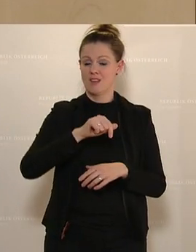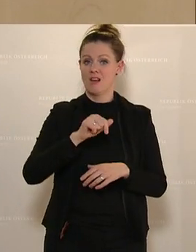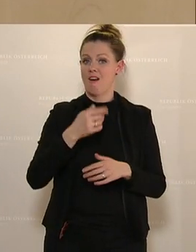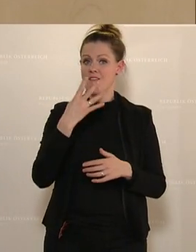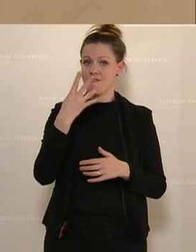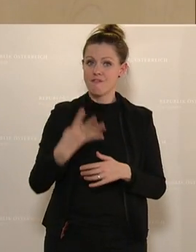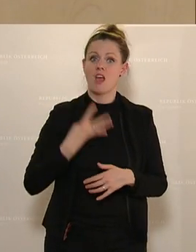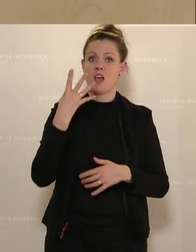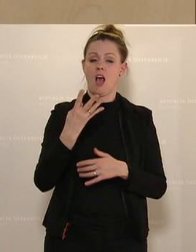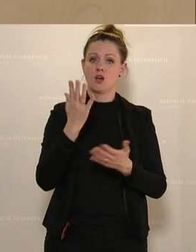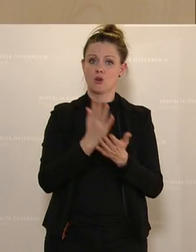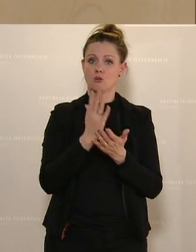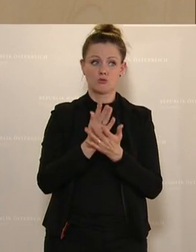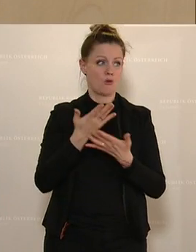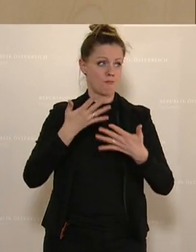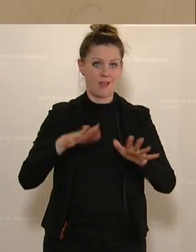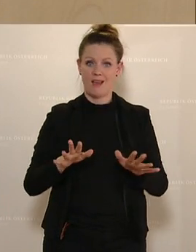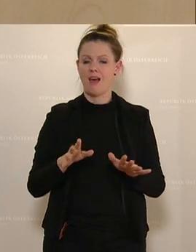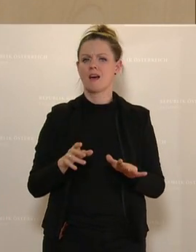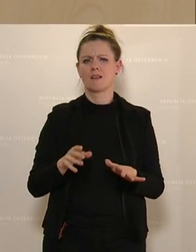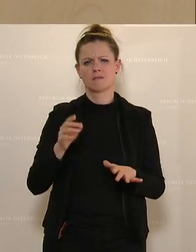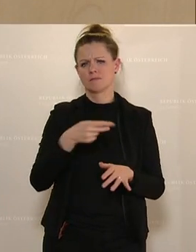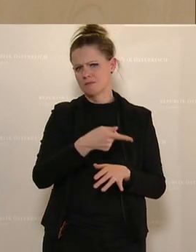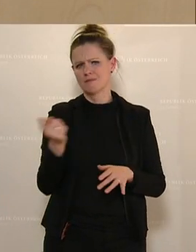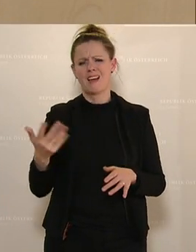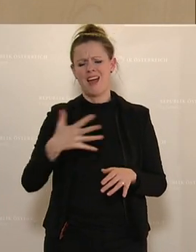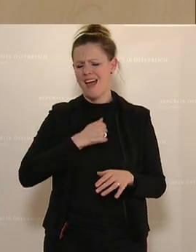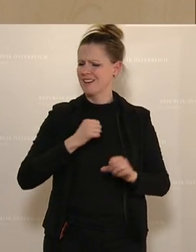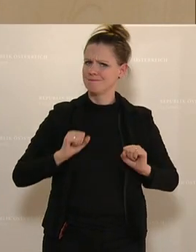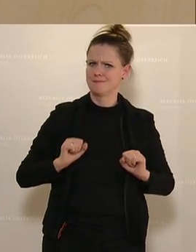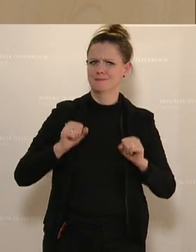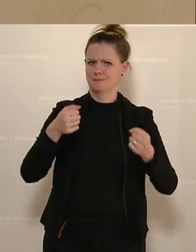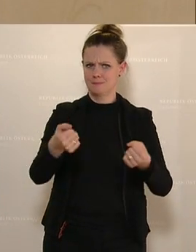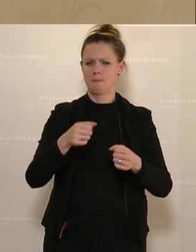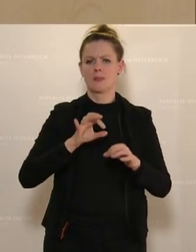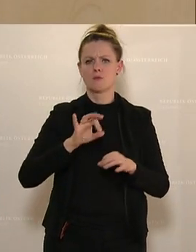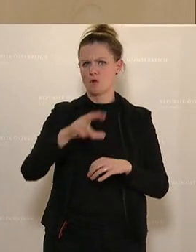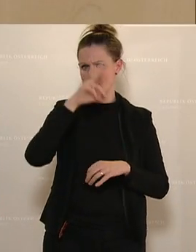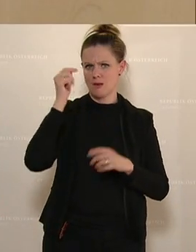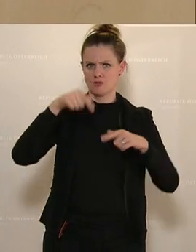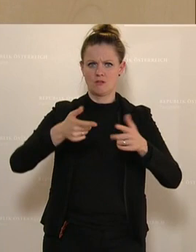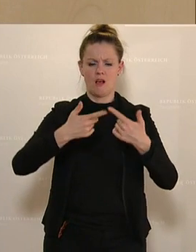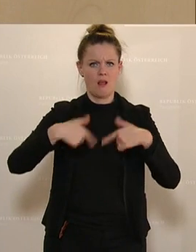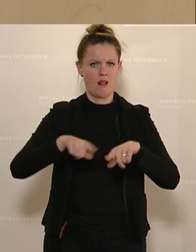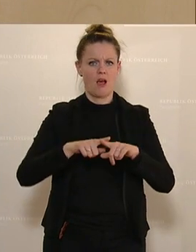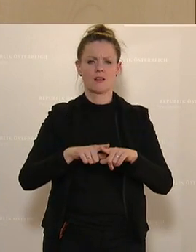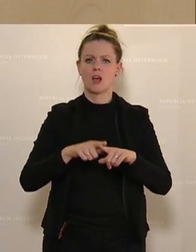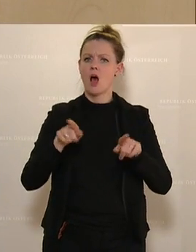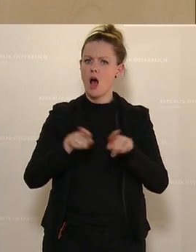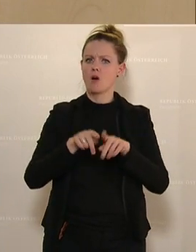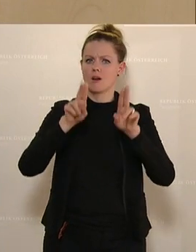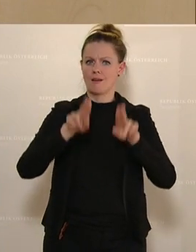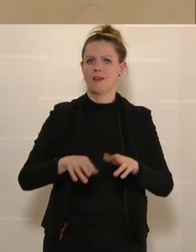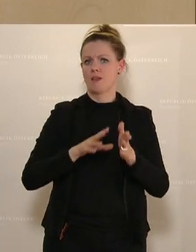vier Jahren dafür bereit. Es wird Zeit, dass ihr euch endlich bewegt, dass die Menschen in diesem Land auch in Zukunft ein Recht